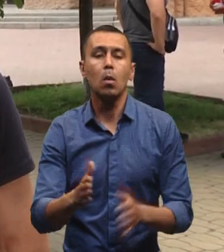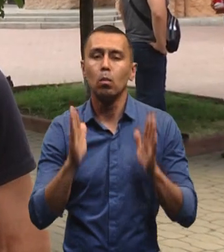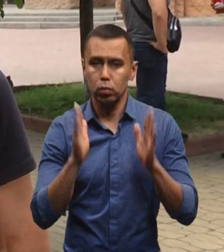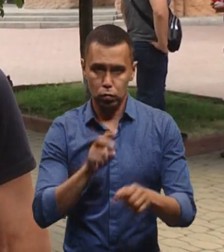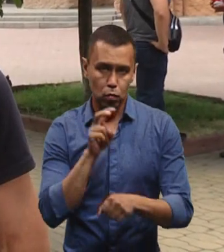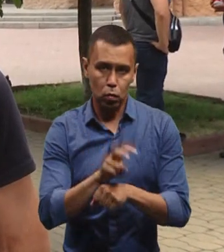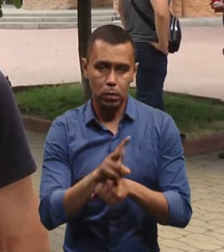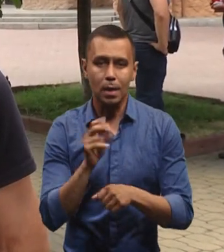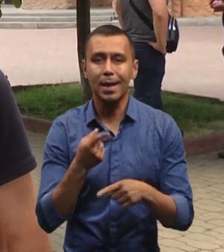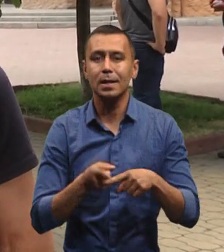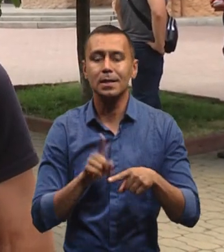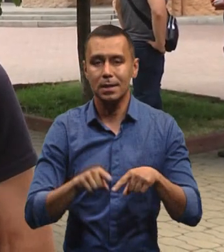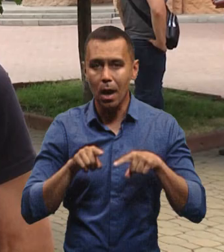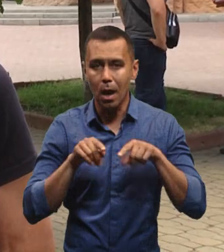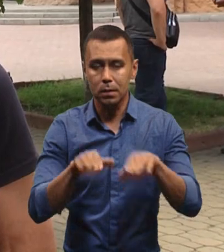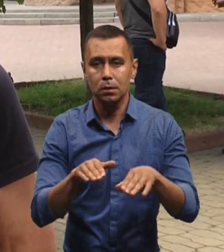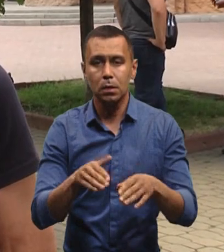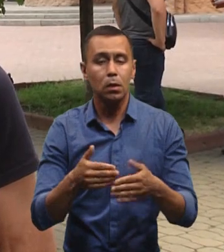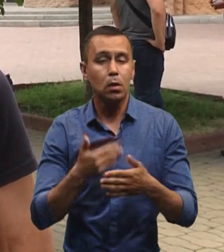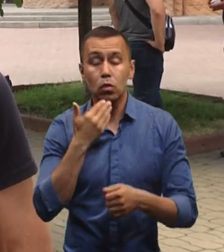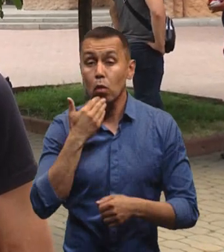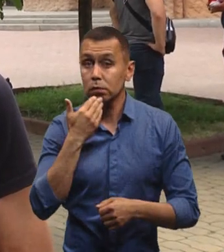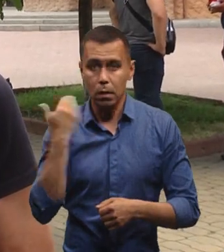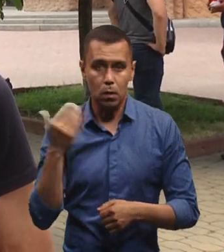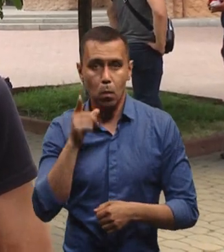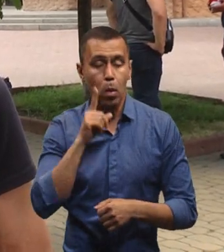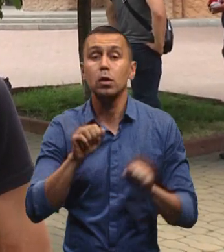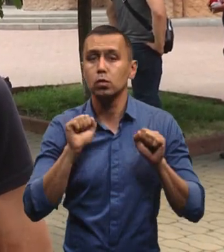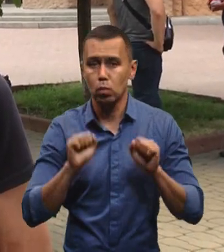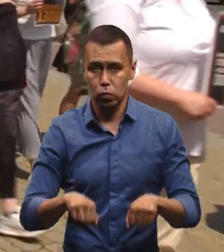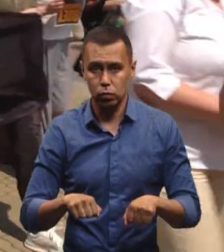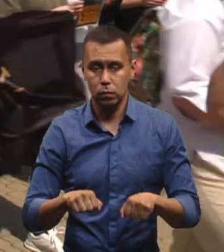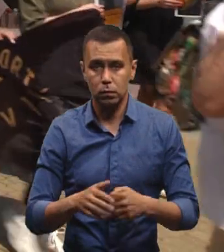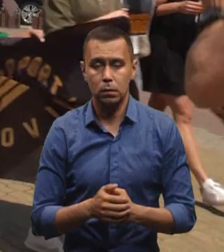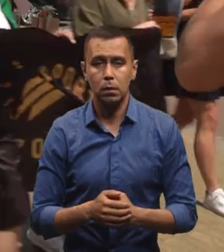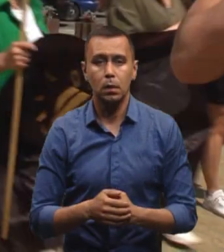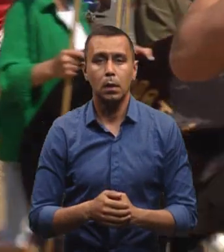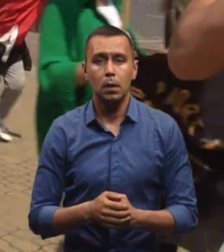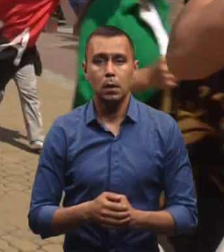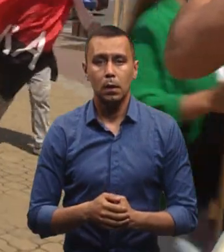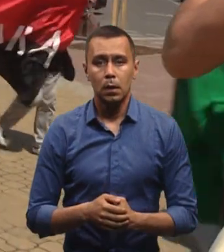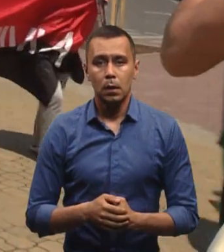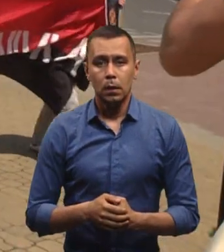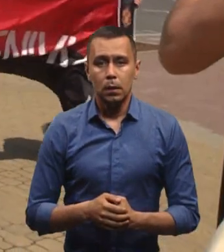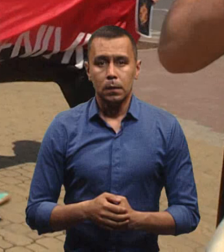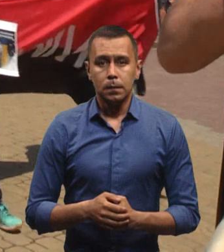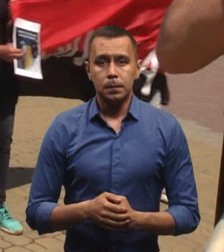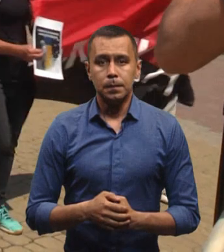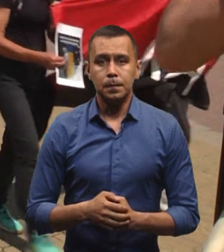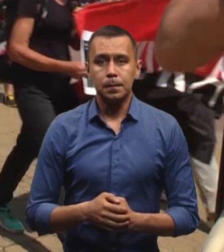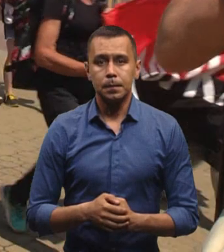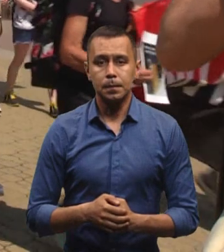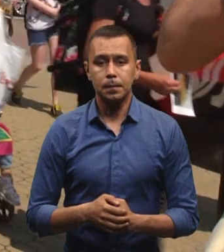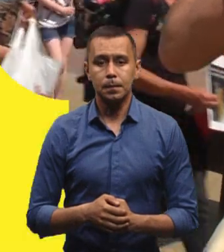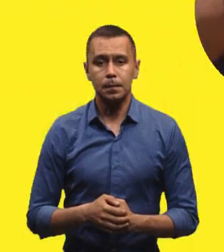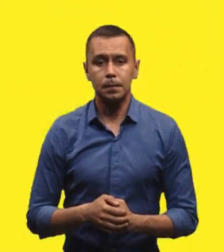ходити на ці акції до останнього, поки зможу. Ярослава Антошевська, Дем'ян Цегольник, Суспільне новини,